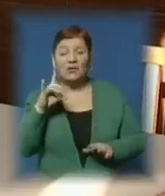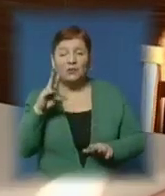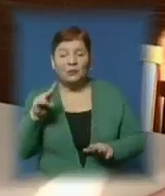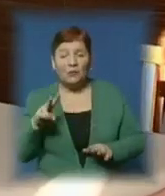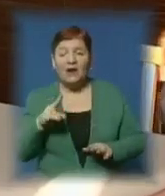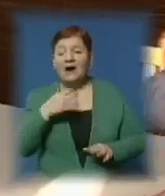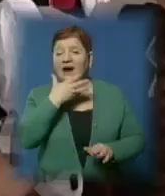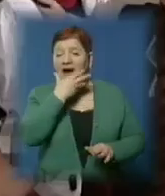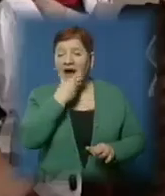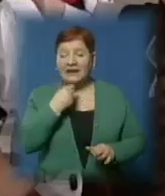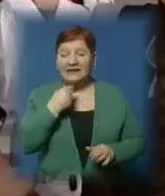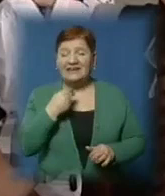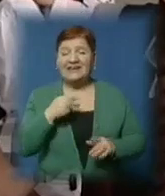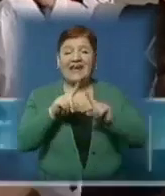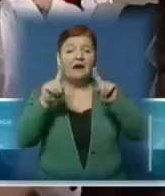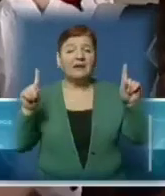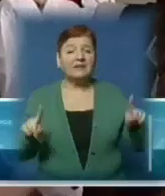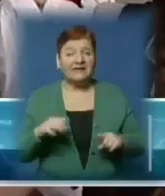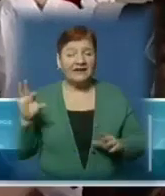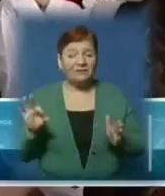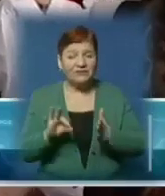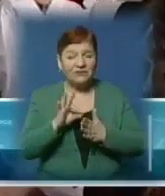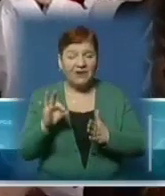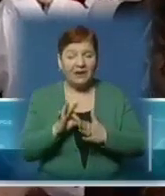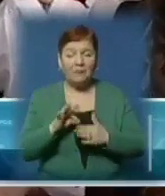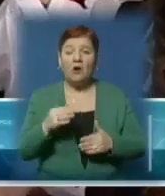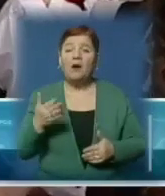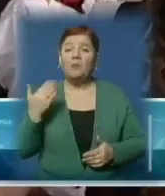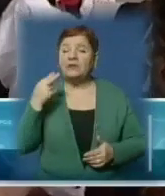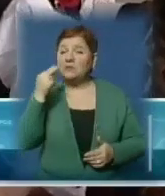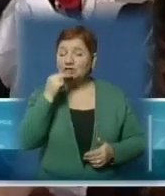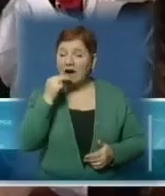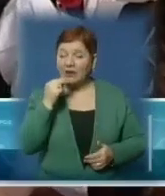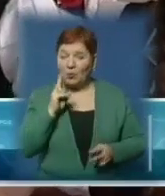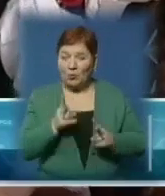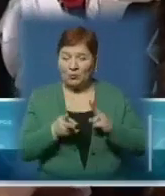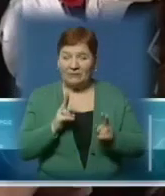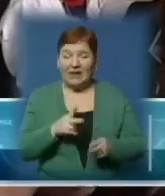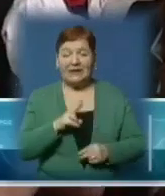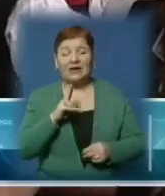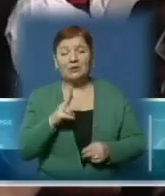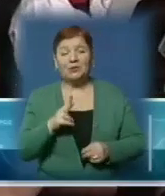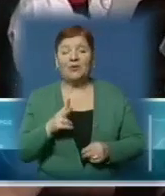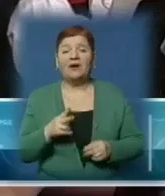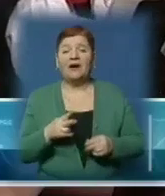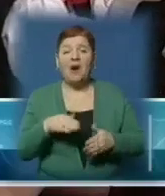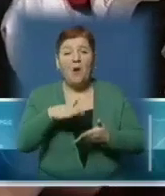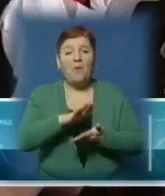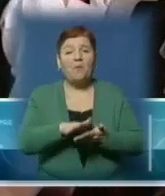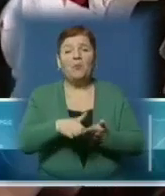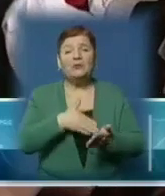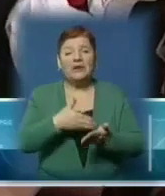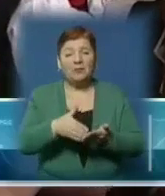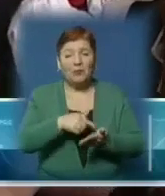красиві картинки. Прошлому речі ми готували чай і приносили хтось, міг, бутерброди,